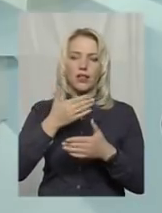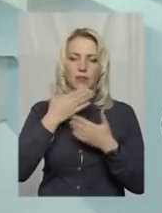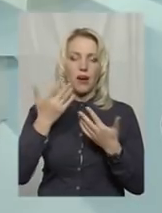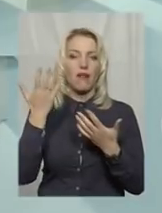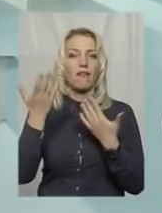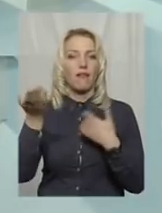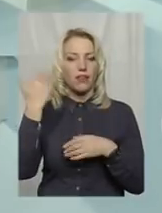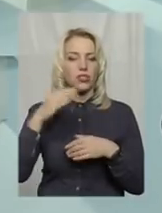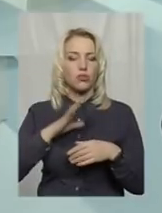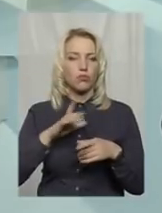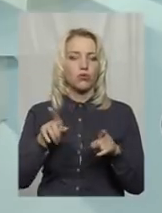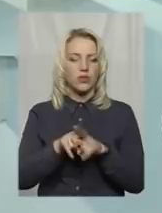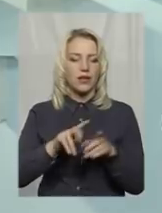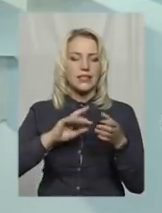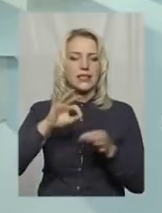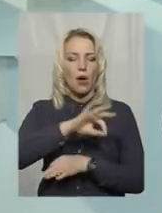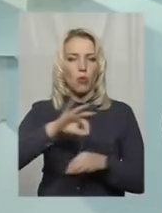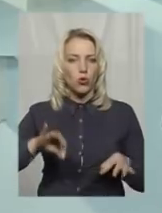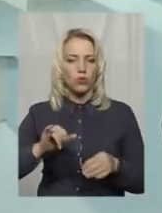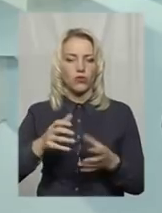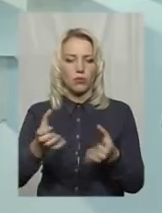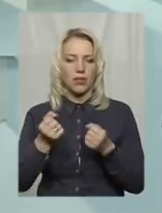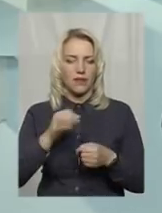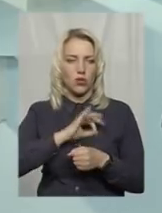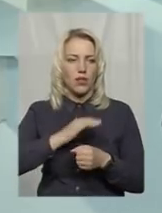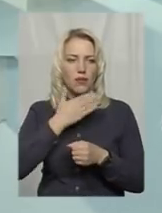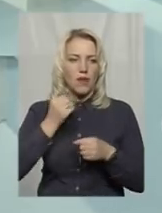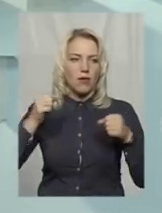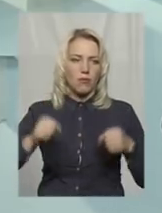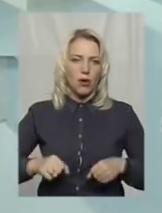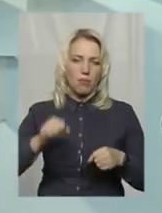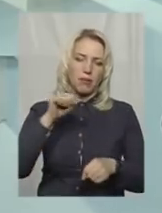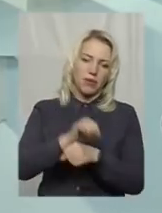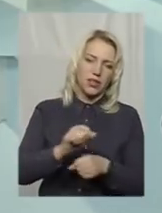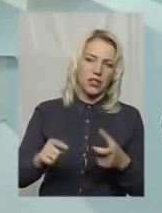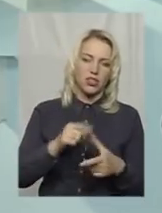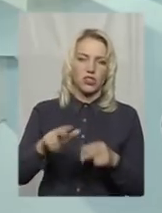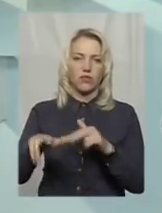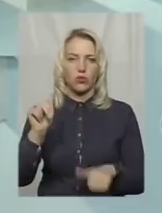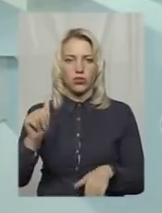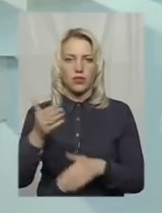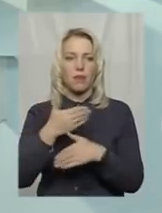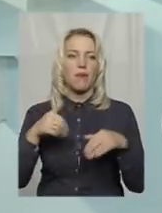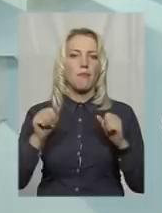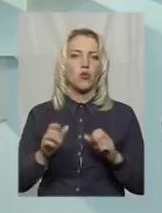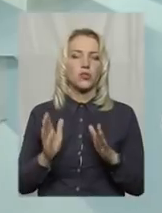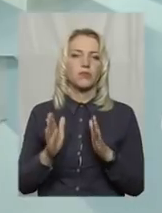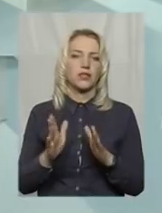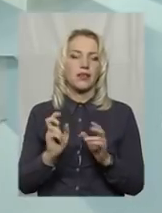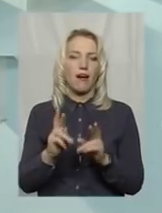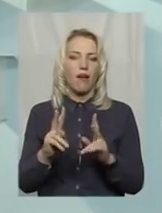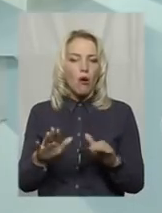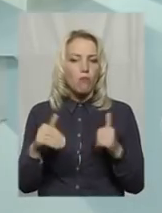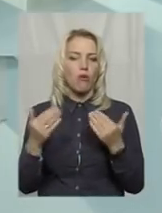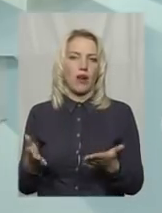експлуатацію, ми не вправі припинити чи відключити, ми можемо тільки в плані поради